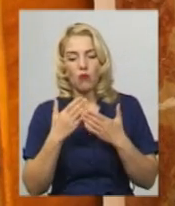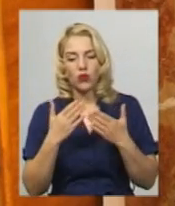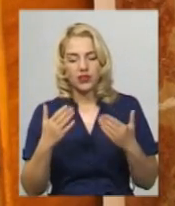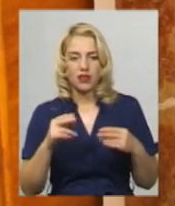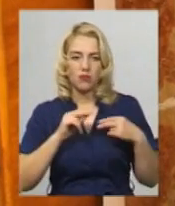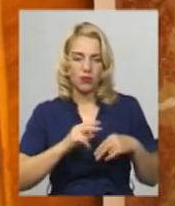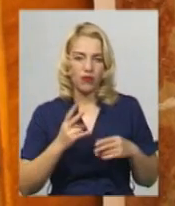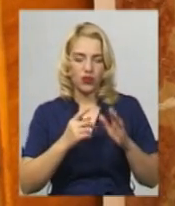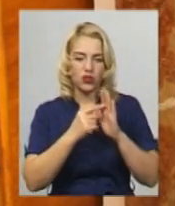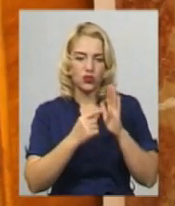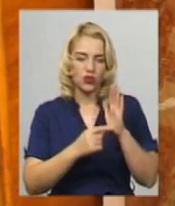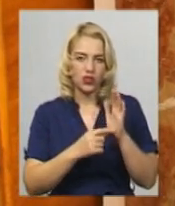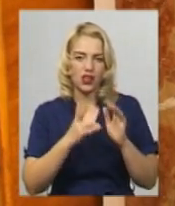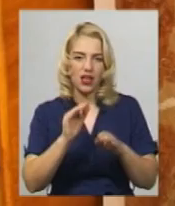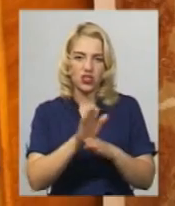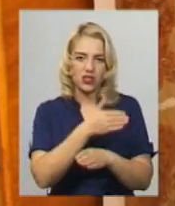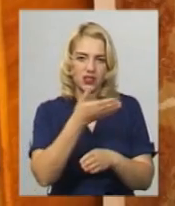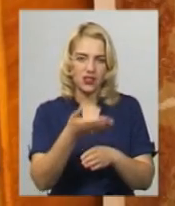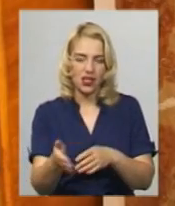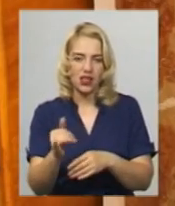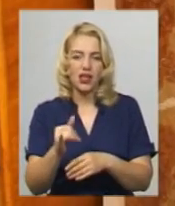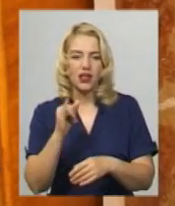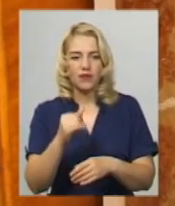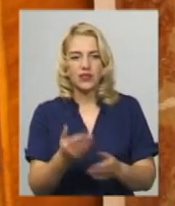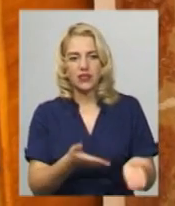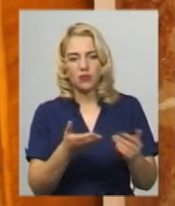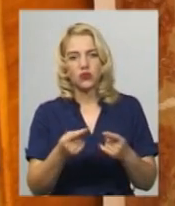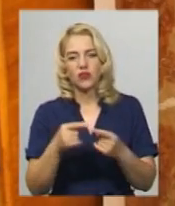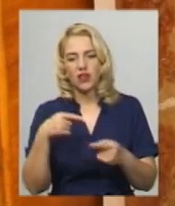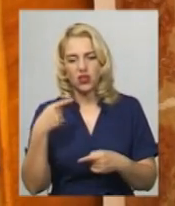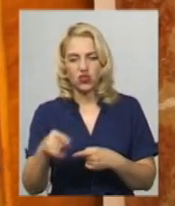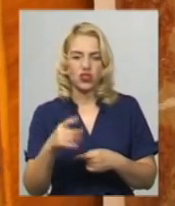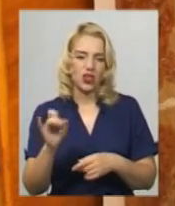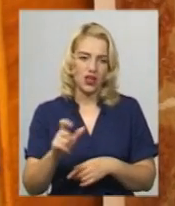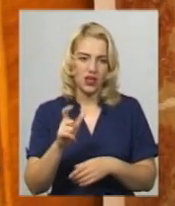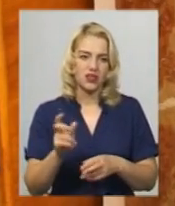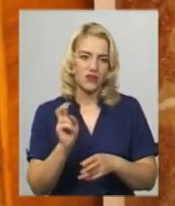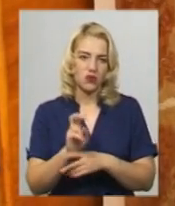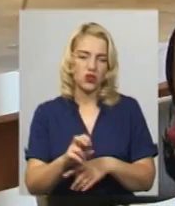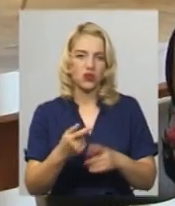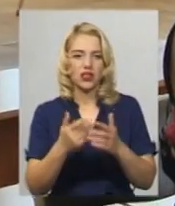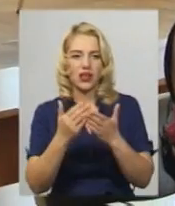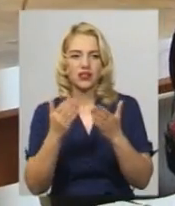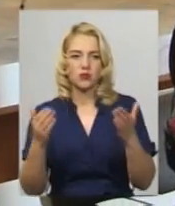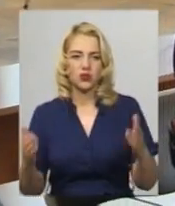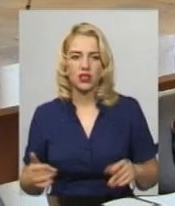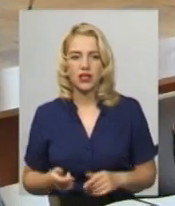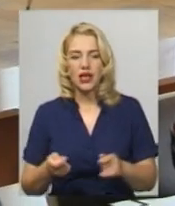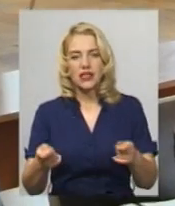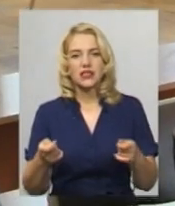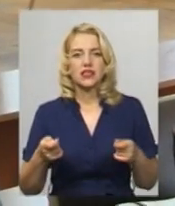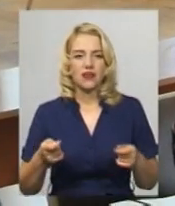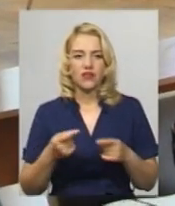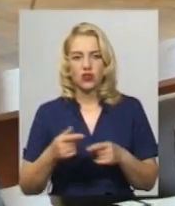або розділяти її на частини і запрошувати іншого разу відвідати ту чи іншу експозицію». Завідувачка